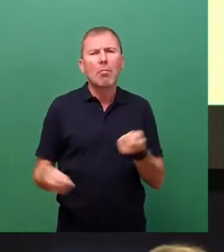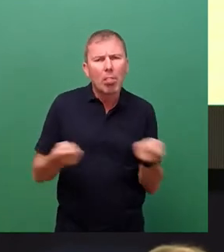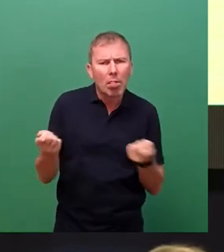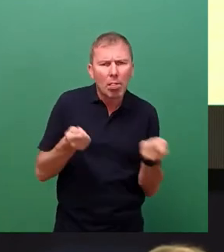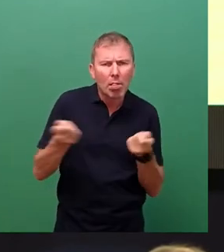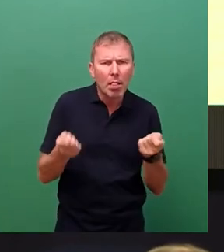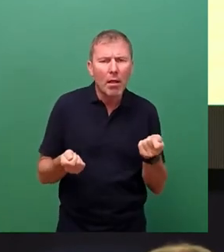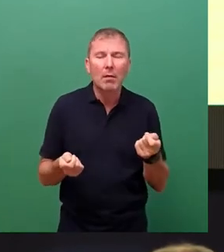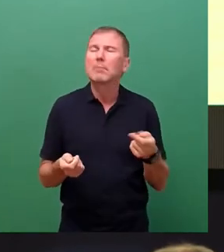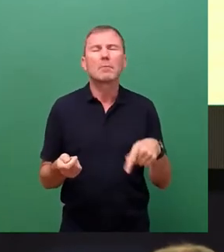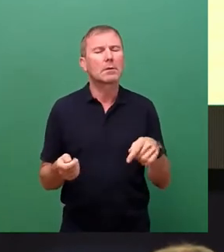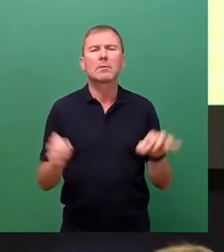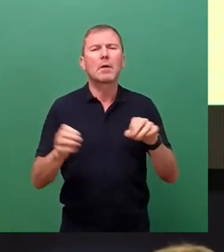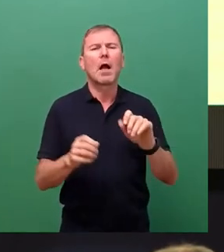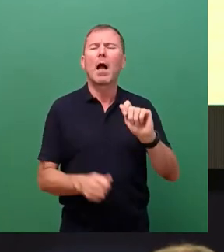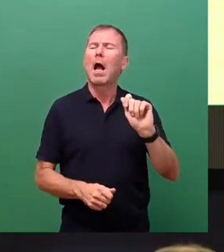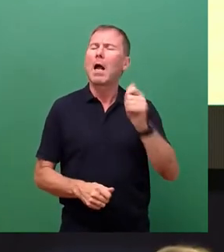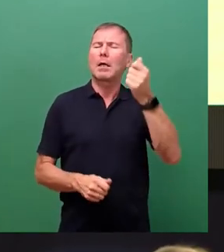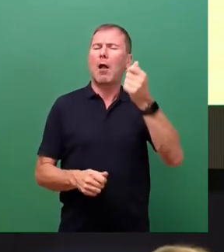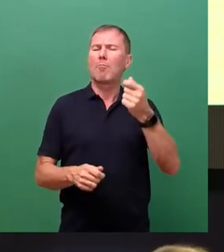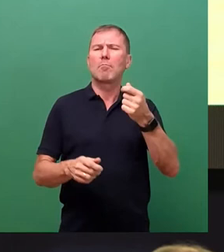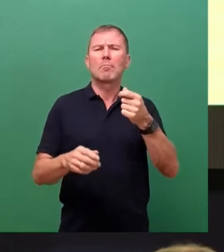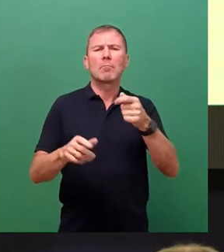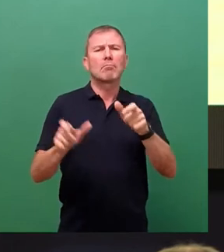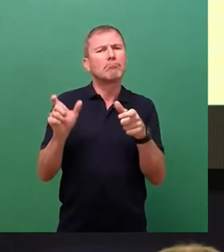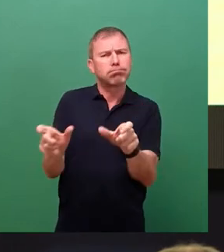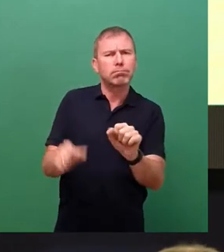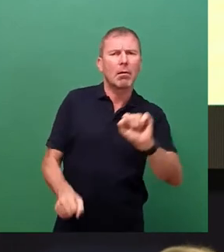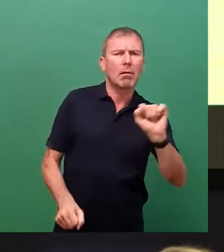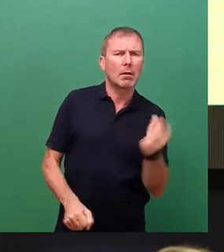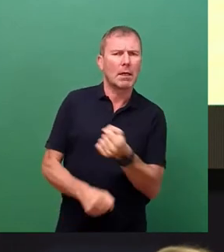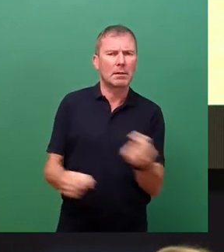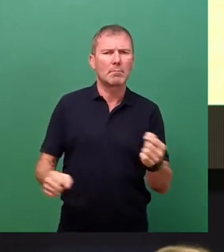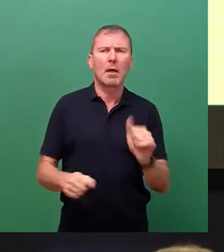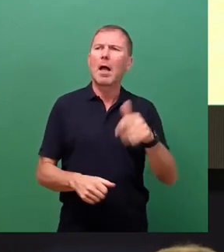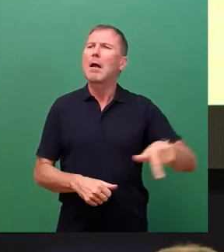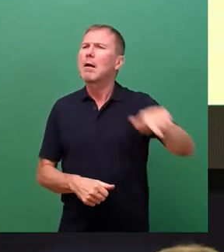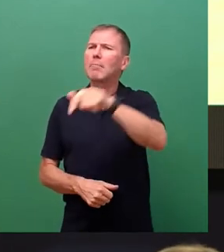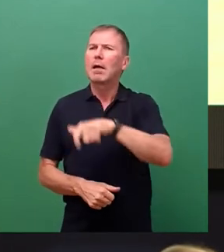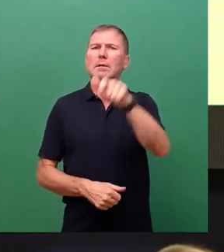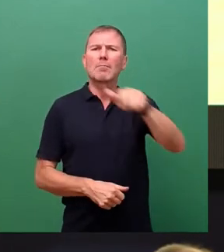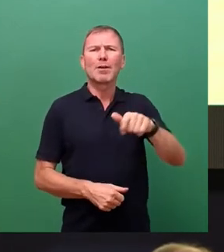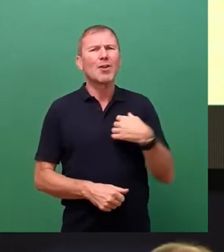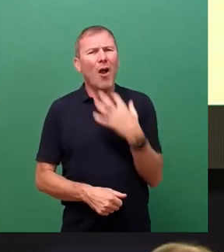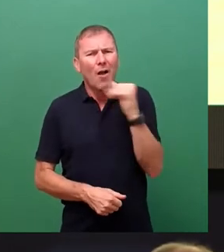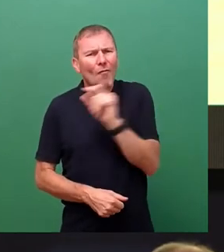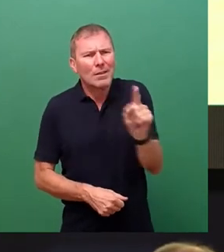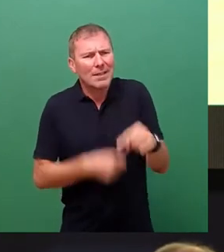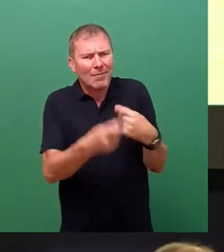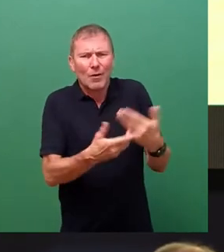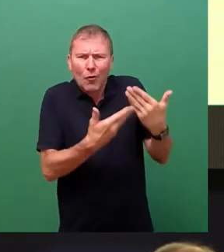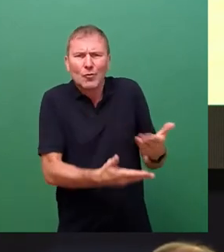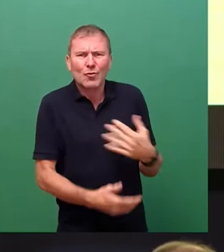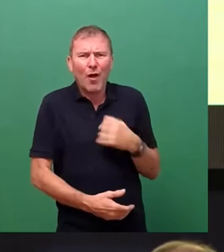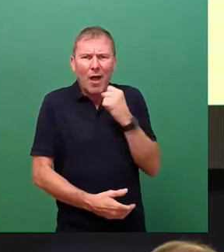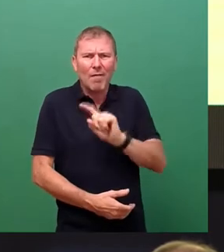inzwischen zu kaum noch beherrschbaren, von der großen Mehrheit der Menschen ungewollten Entwicklungen. Und